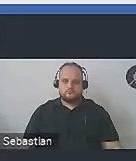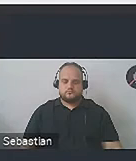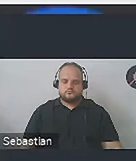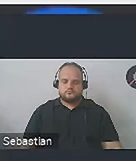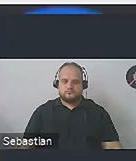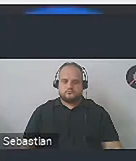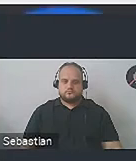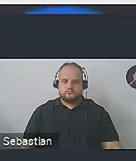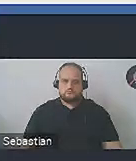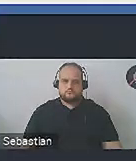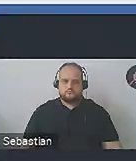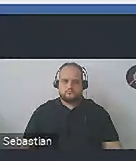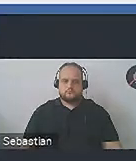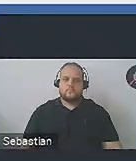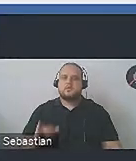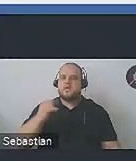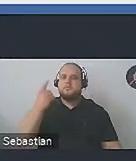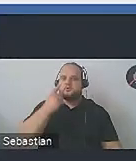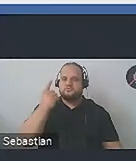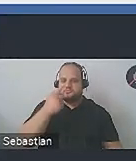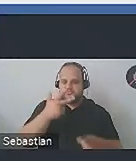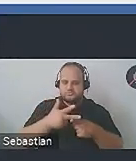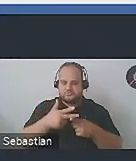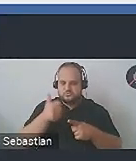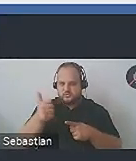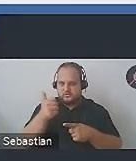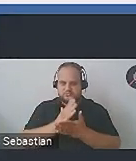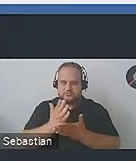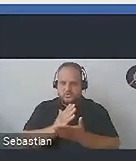No i ile stawiacie Państwo? 31% średnio?